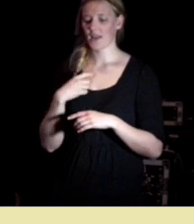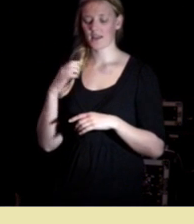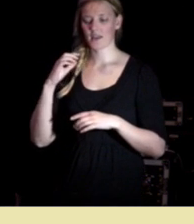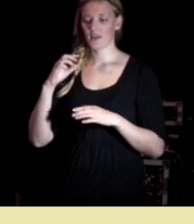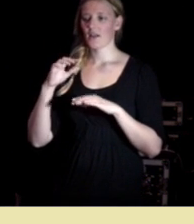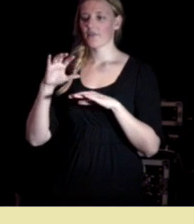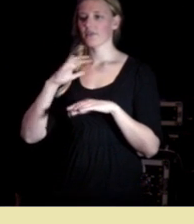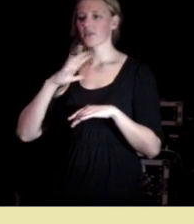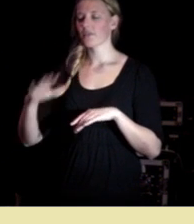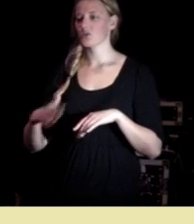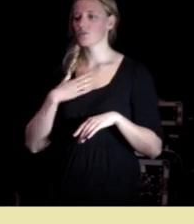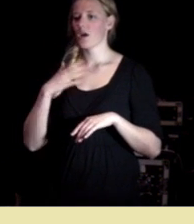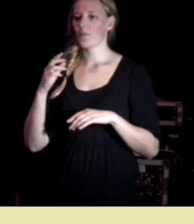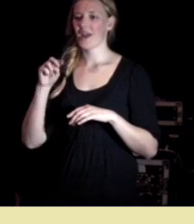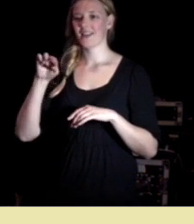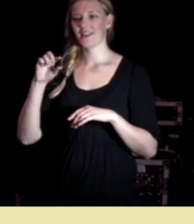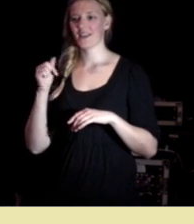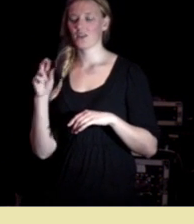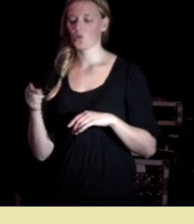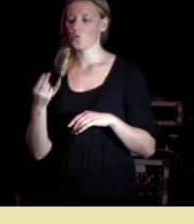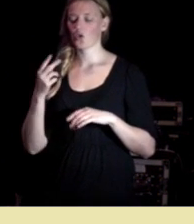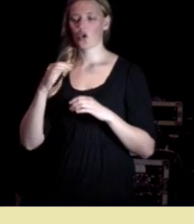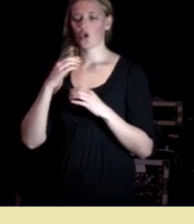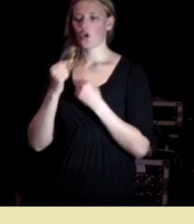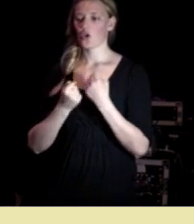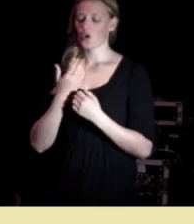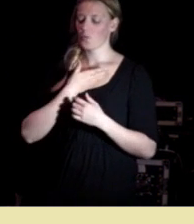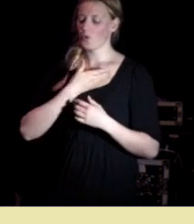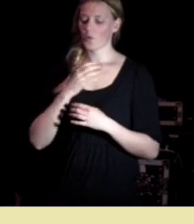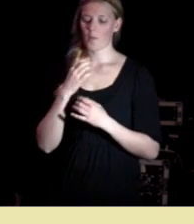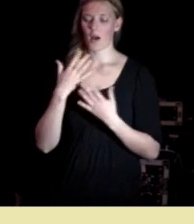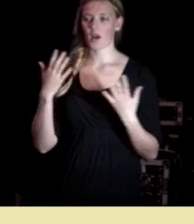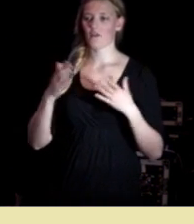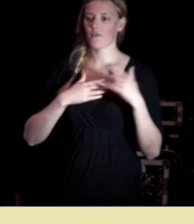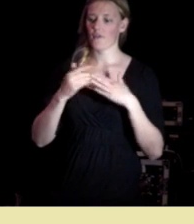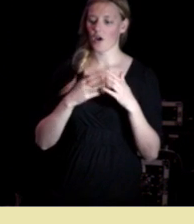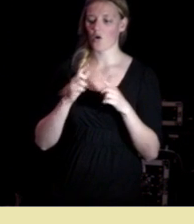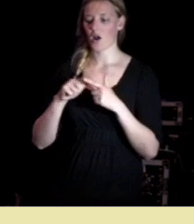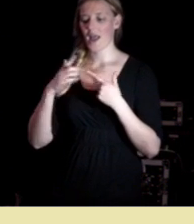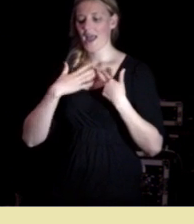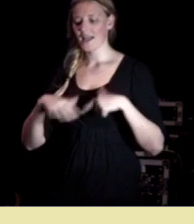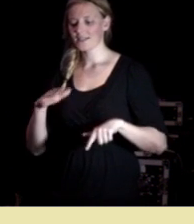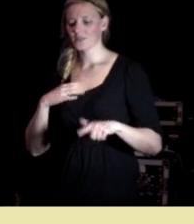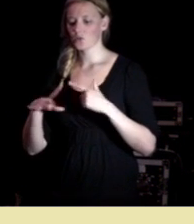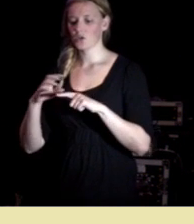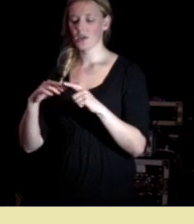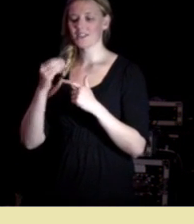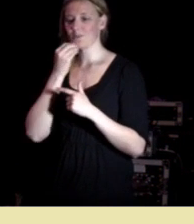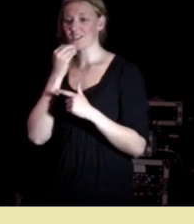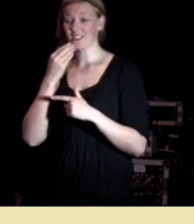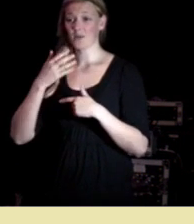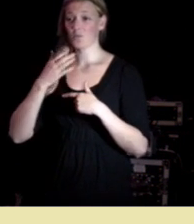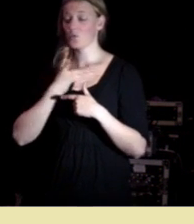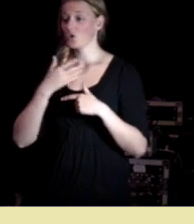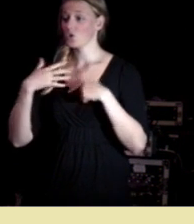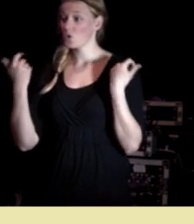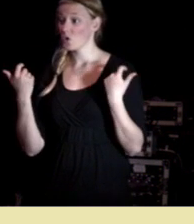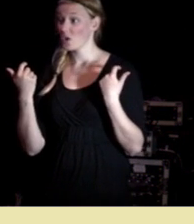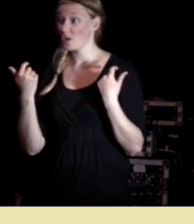fag hun trener masse fridrett og så har hun en helsestudie ved siden av og hun spiser veldig sunt hvor bekymret skal jeg være